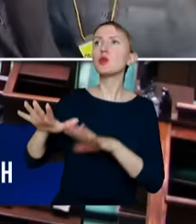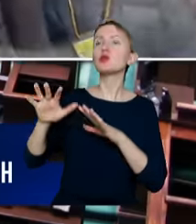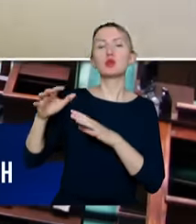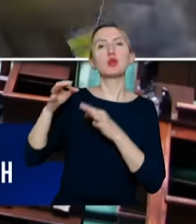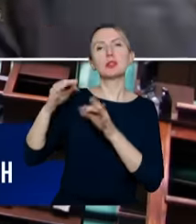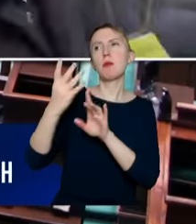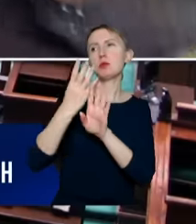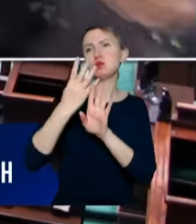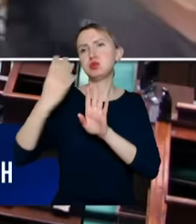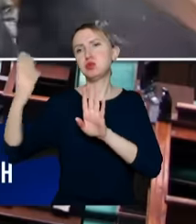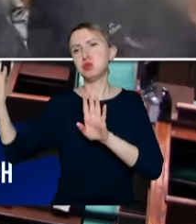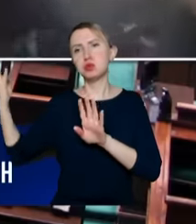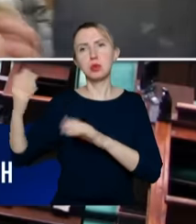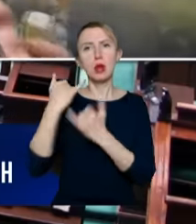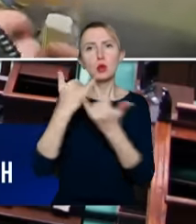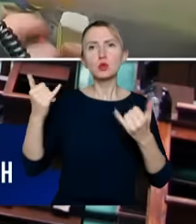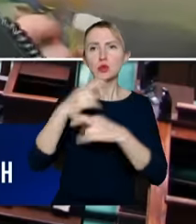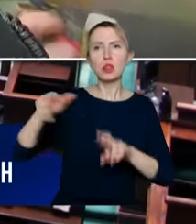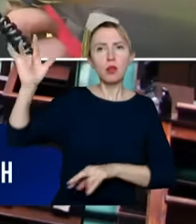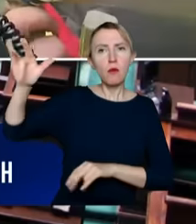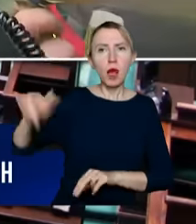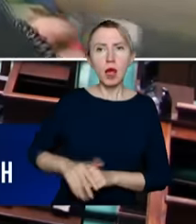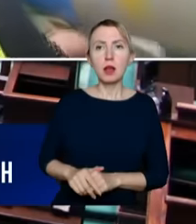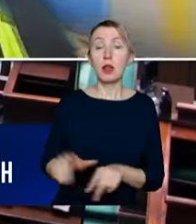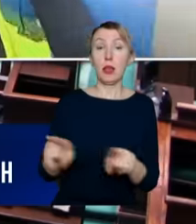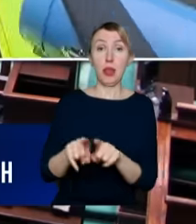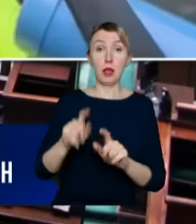z różnymi produktami. Też jest transport